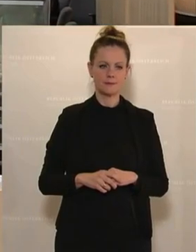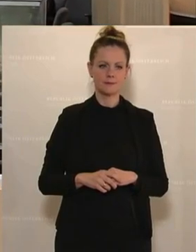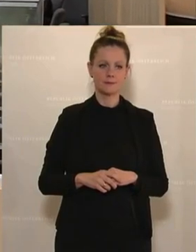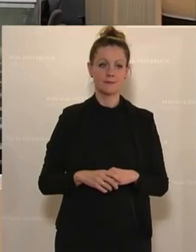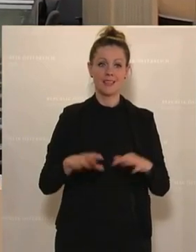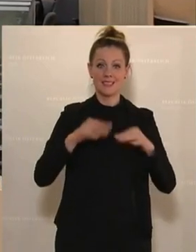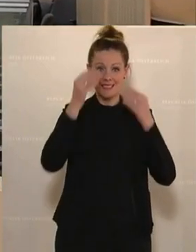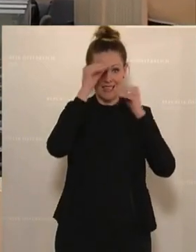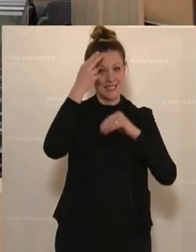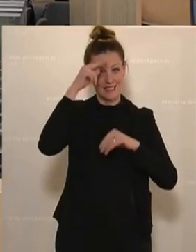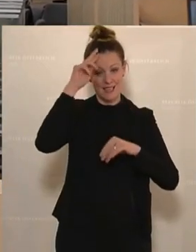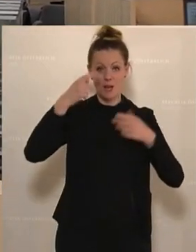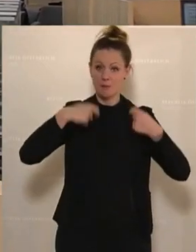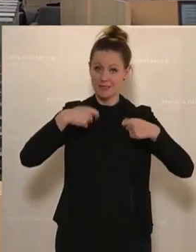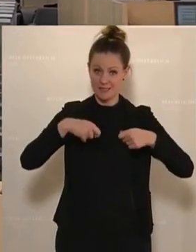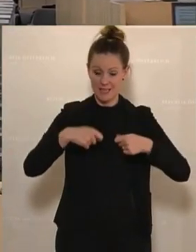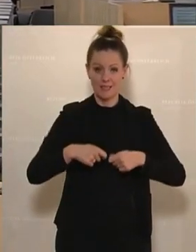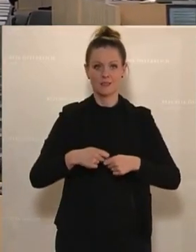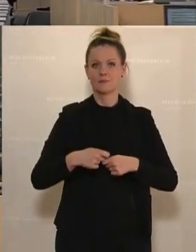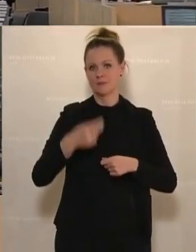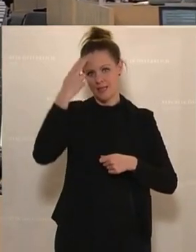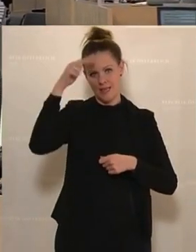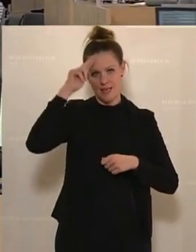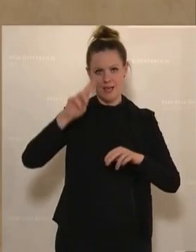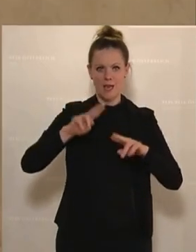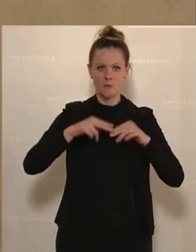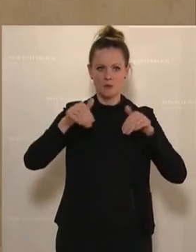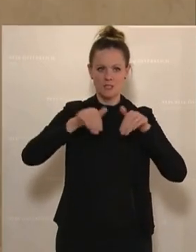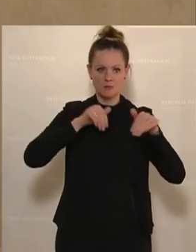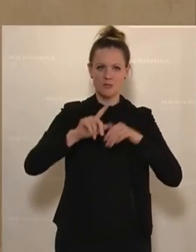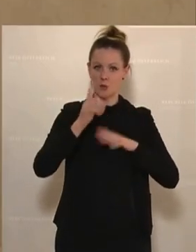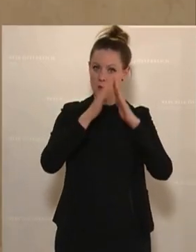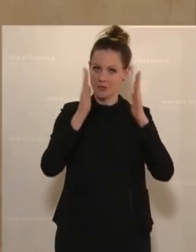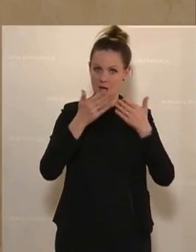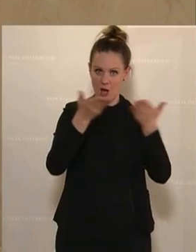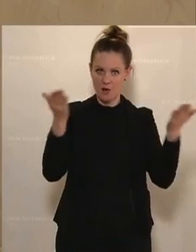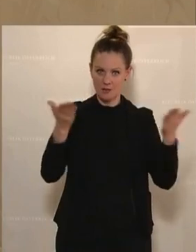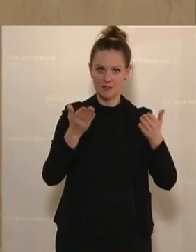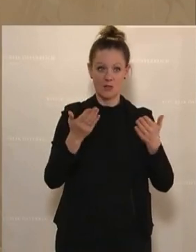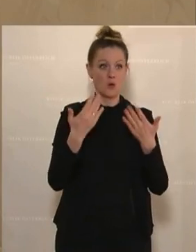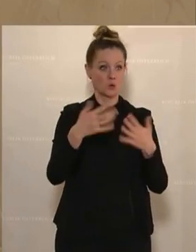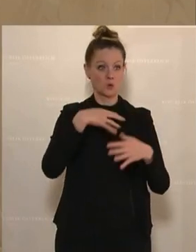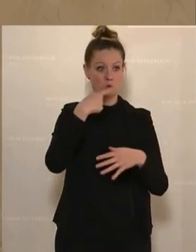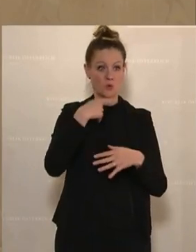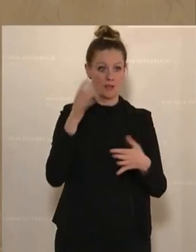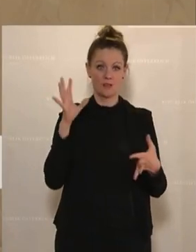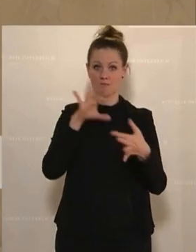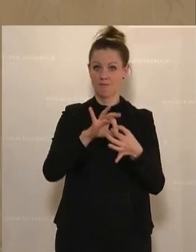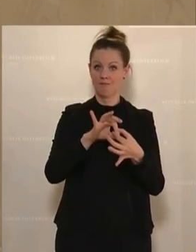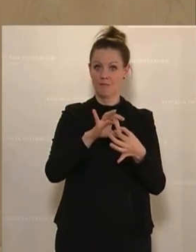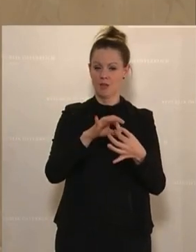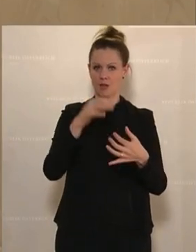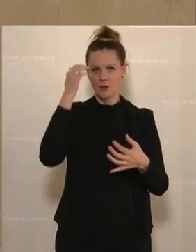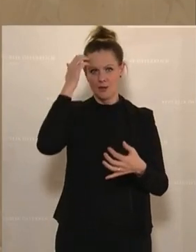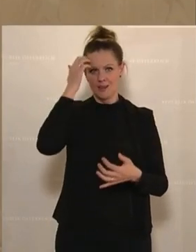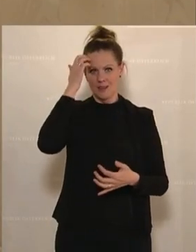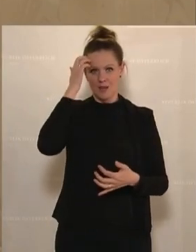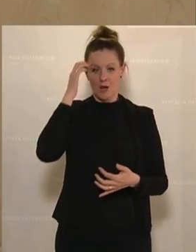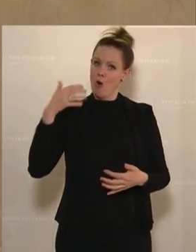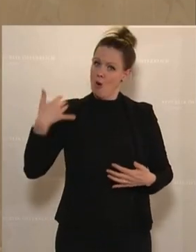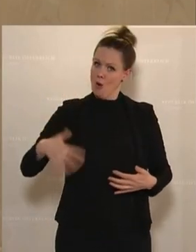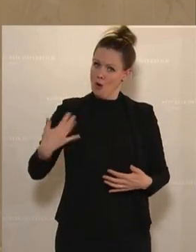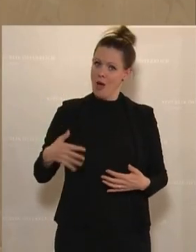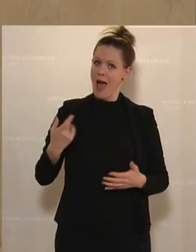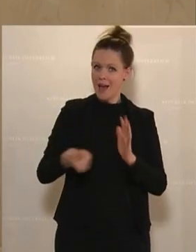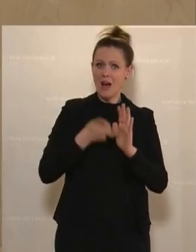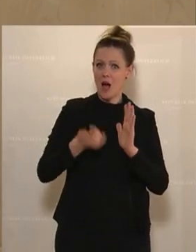Sehr geehrter Herr Präsident, hohes Haus, Herr Bundesminister. Ja, da an diese Rede jetzt anzuschließen, das ist jetzt wirklich eine Vorlage,